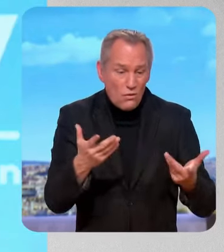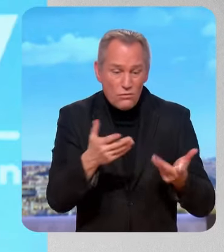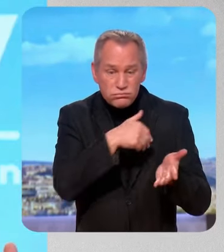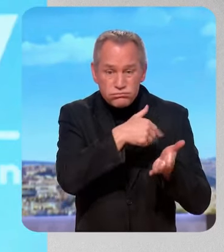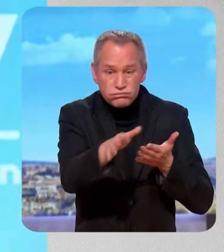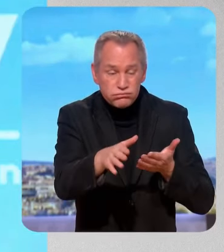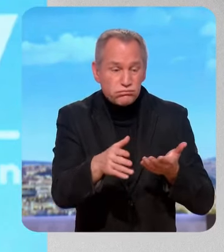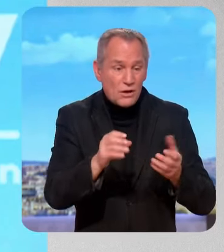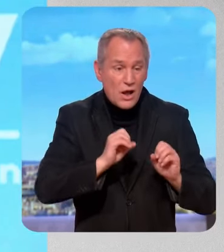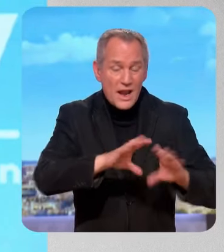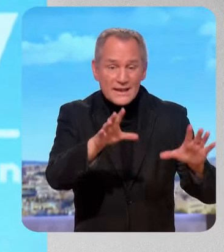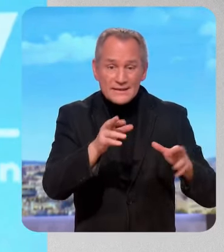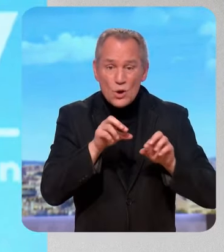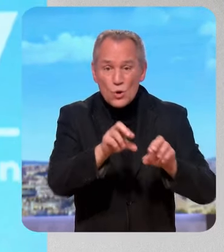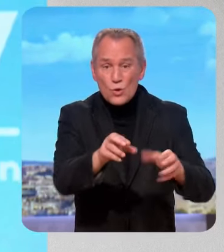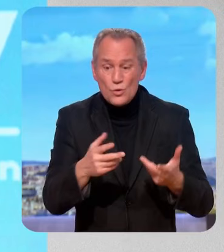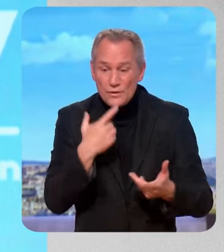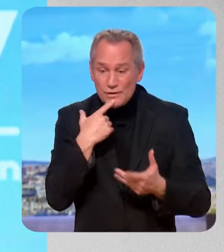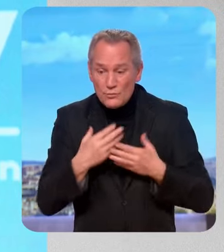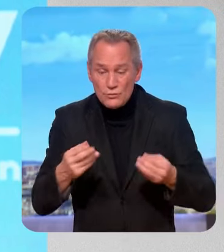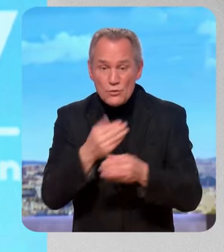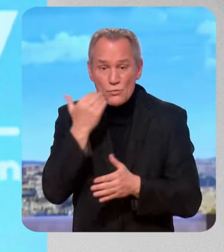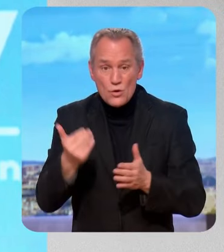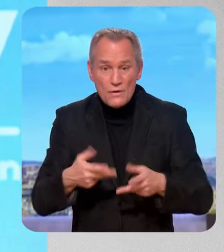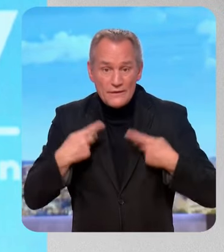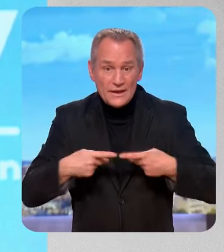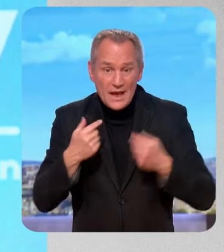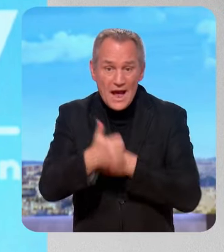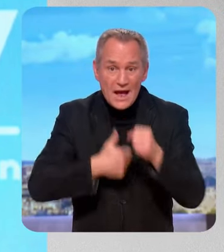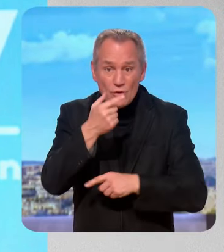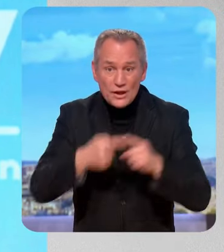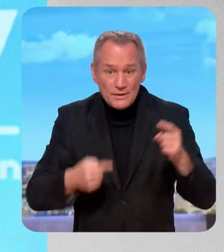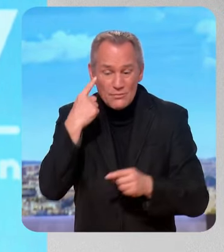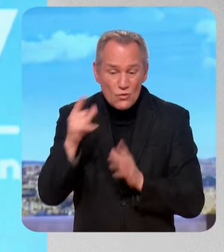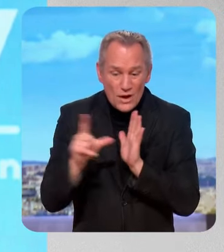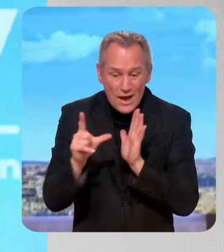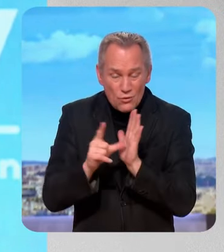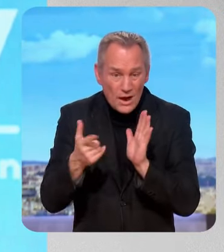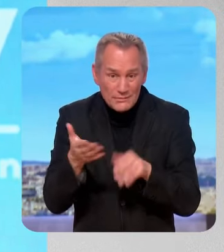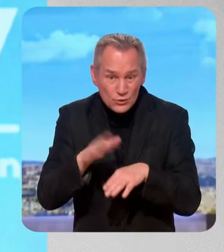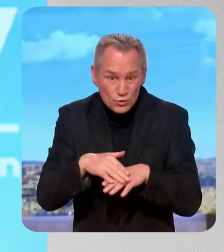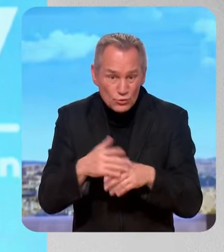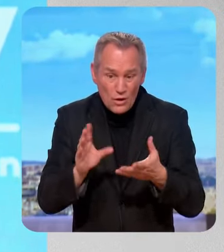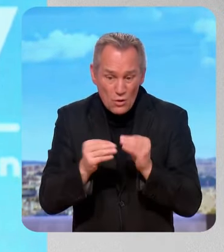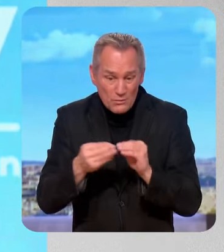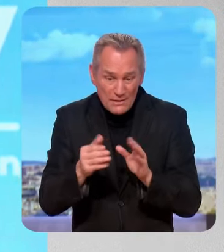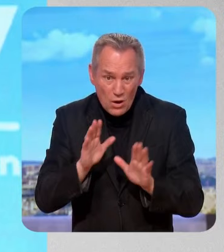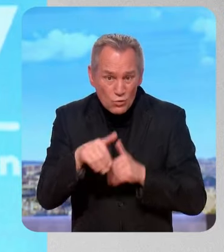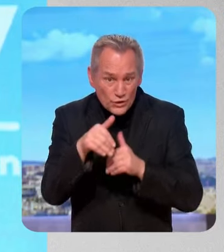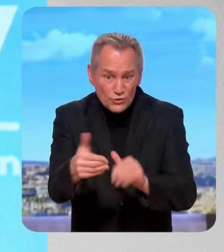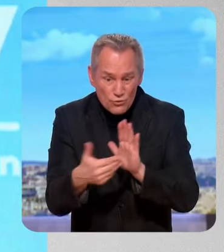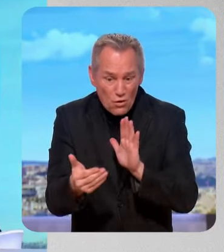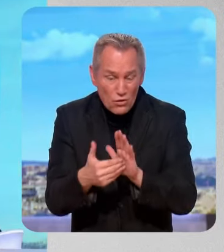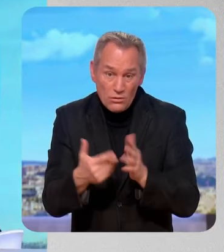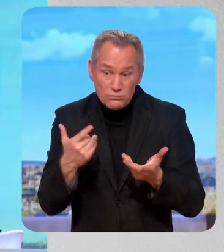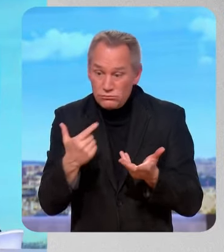que l'ensemble de la population va vivre mieux. Vous voyez, un an et demi pour cette loi qui ne règle rien, rien de la situation des